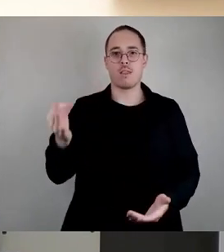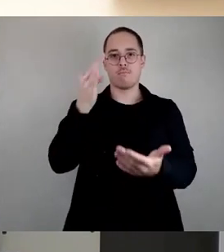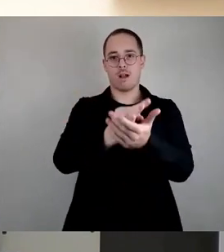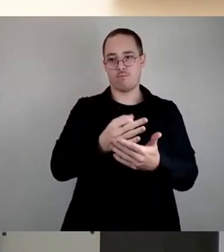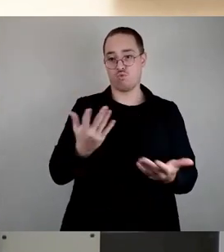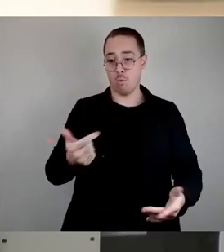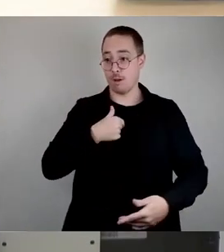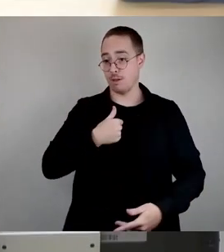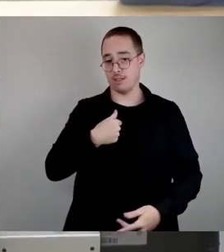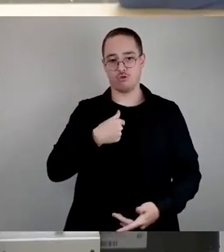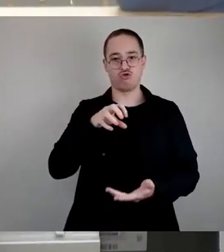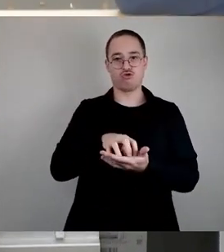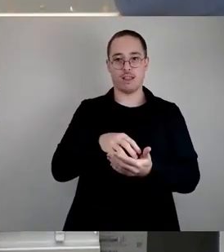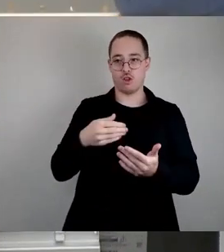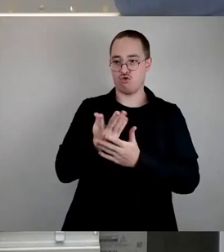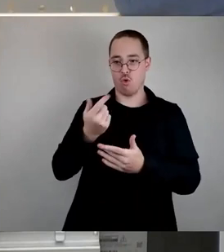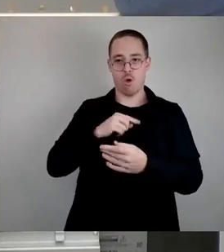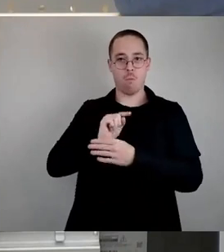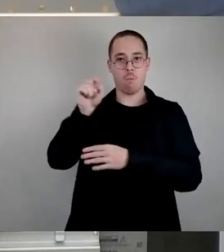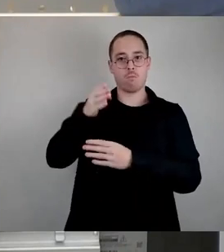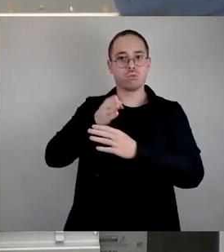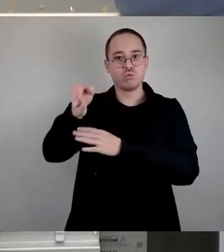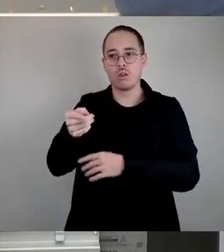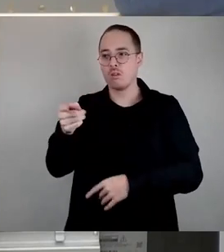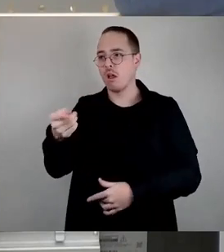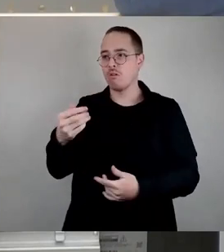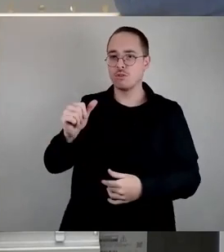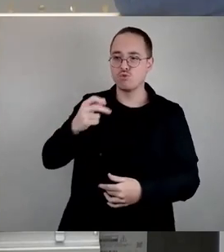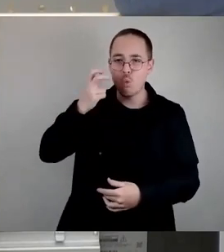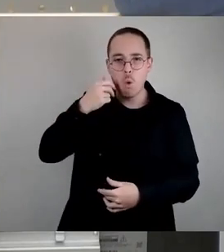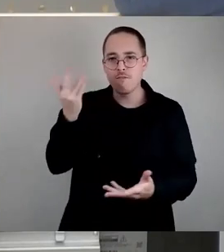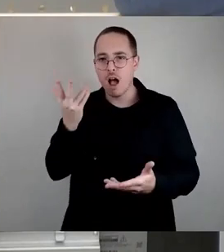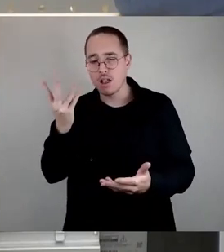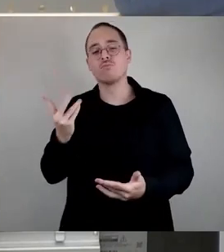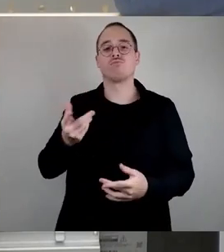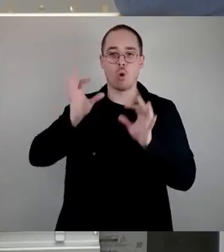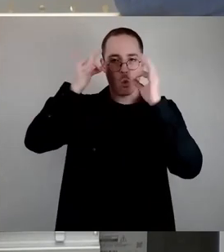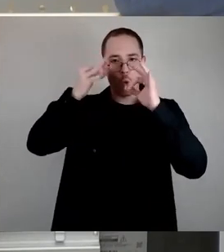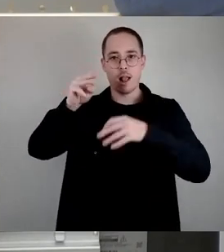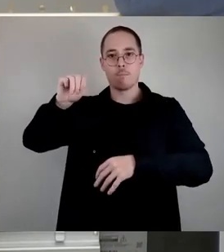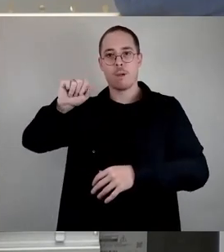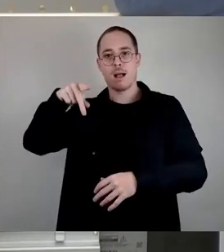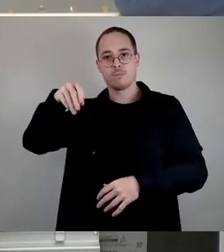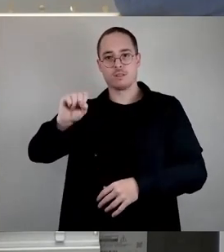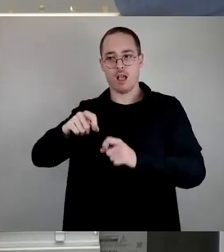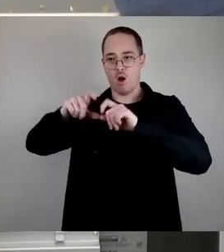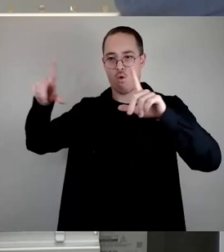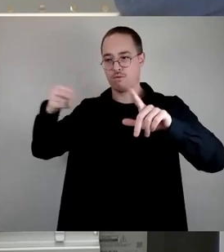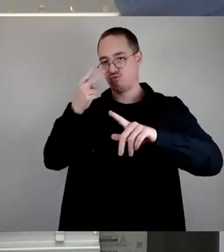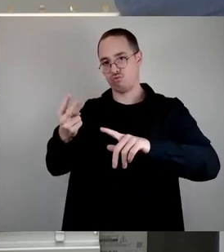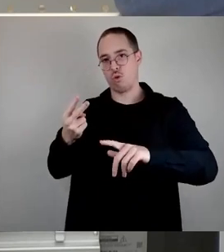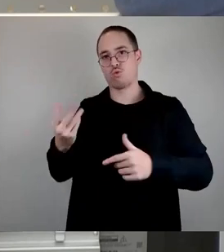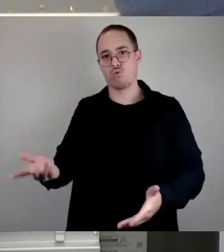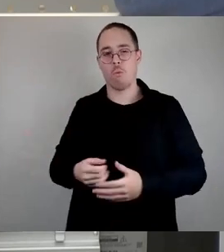und schaue dort nach entsprechenden Informationen. Das wäre hier entsprechend für Touristen auch angebracht. Ich glaube, das wäre eine sehr